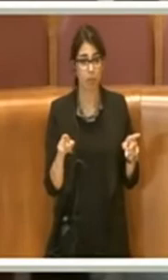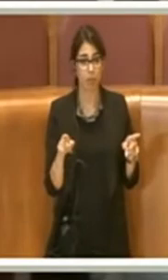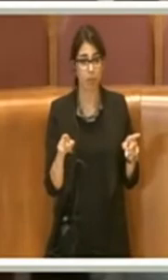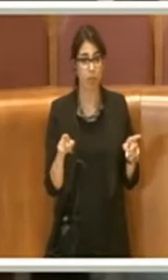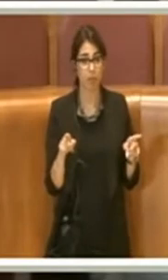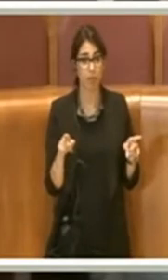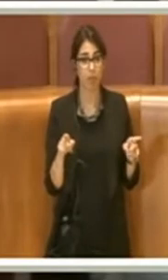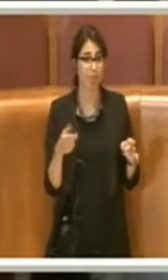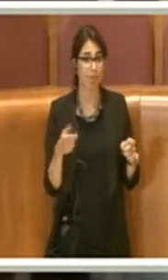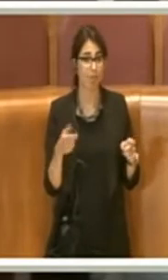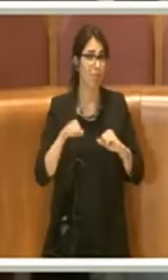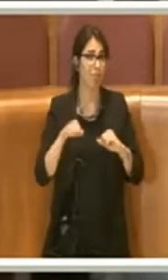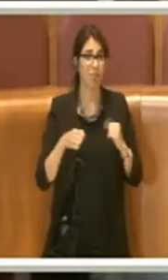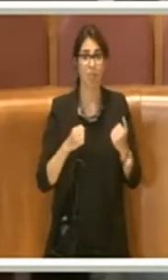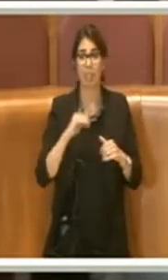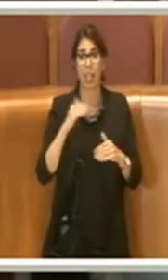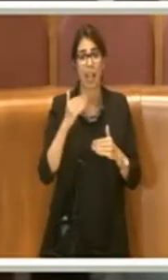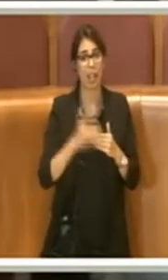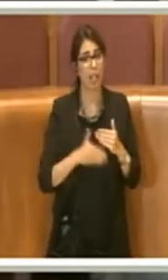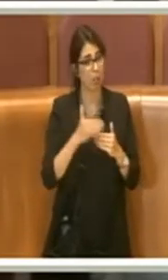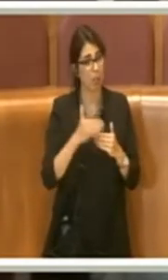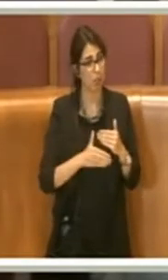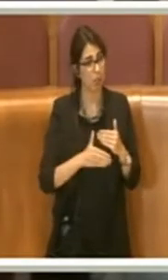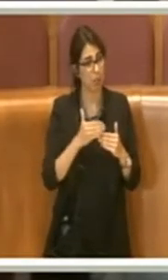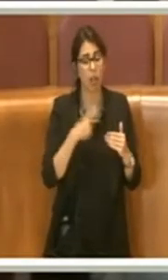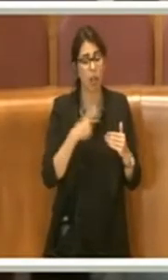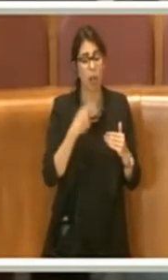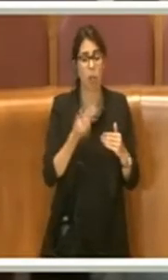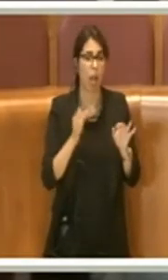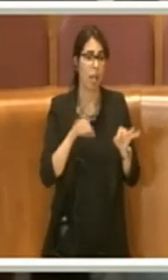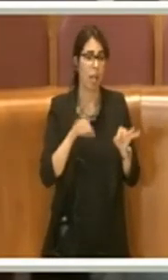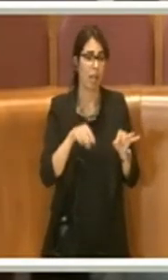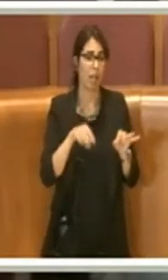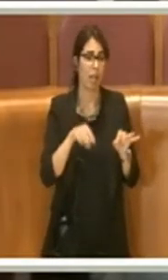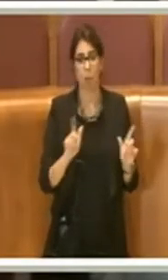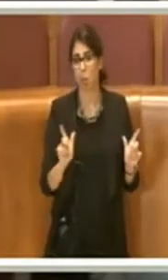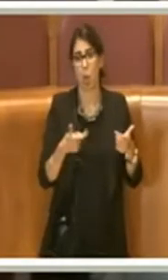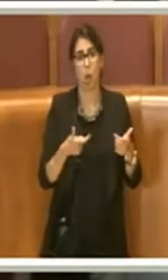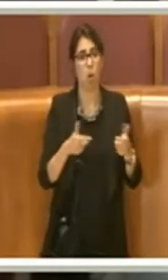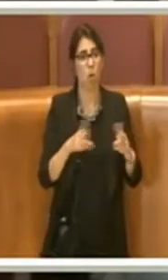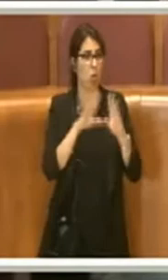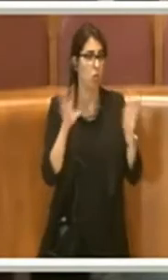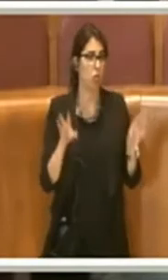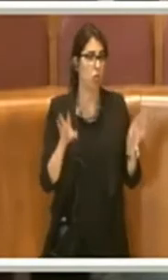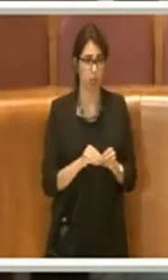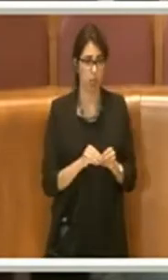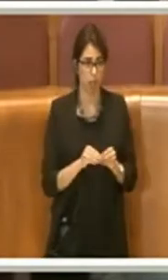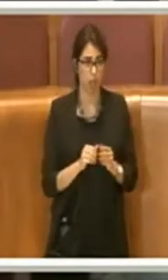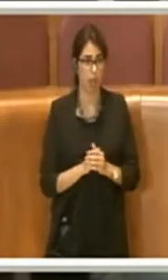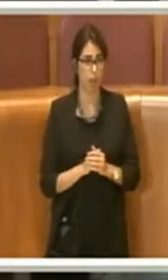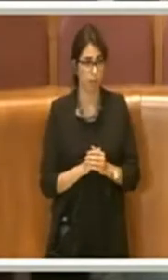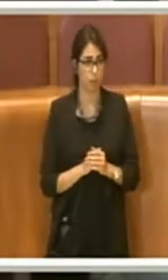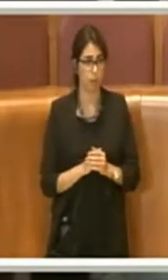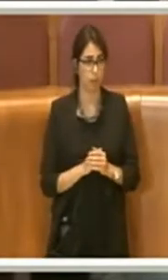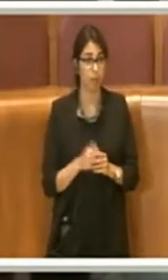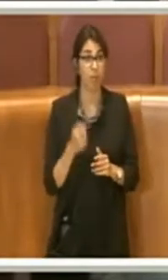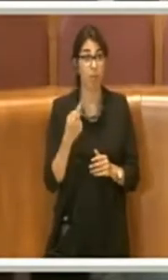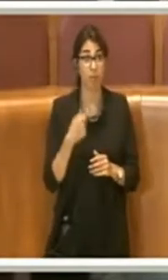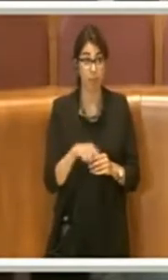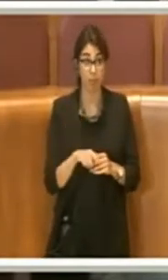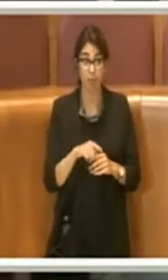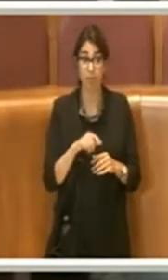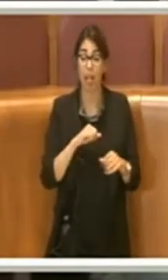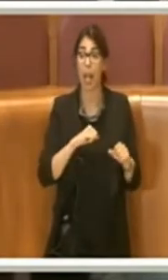fino al blocco totale in alcuni casi. Questo per un'amministrazione è un